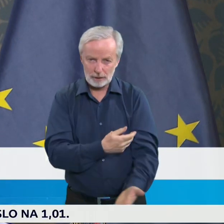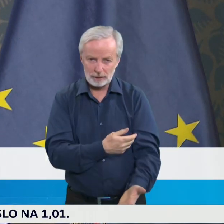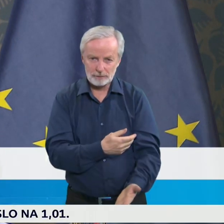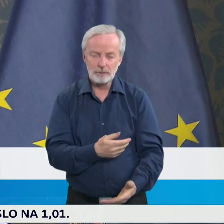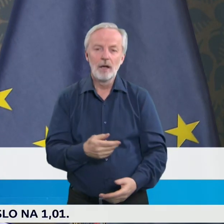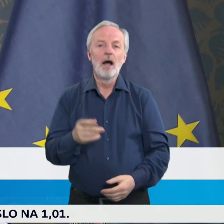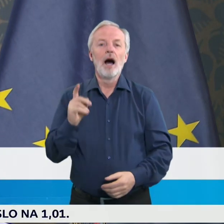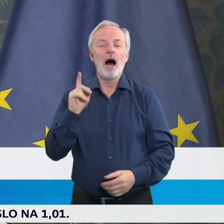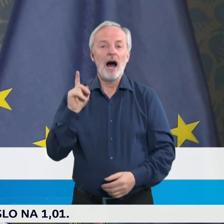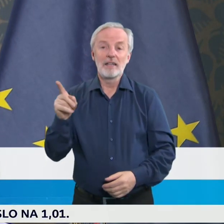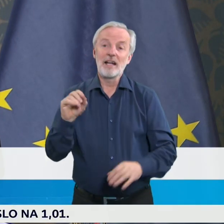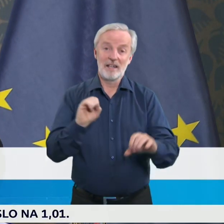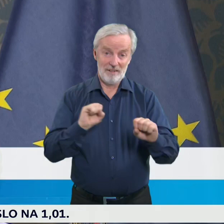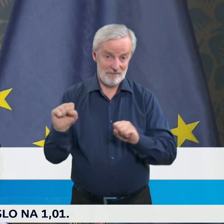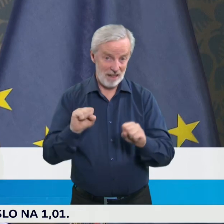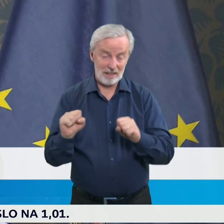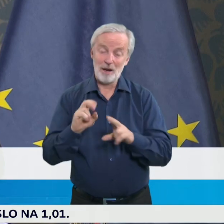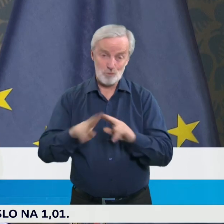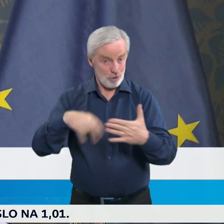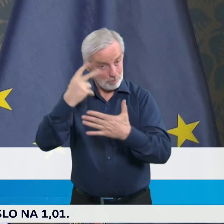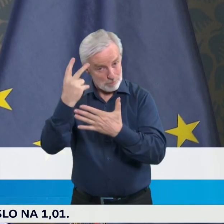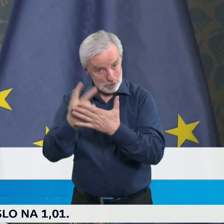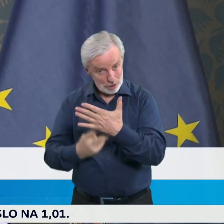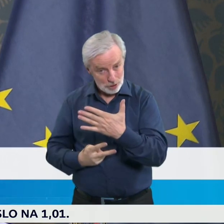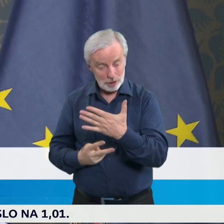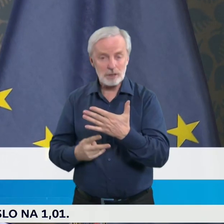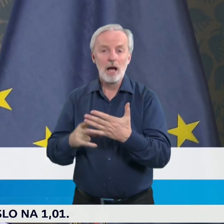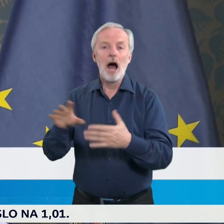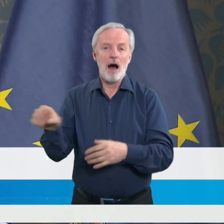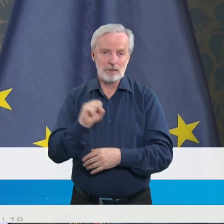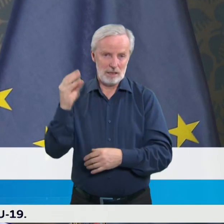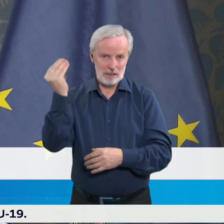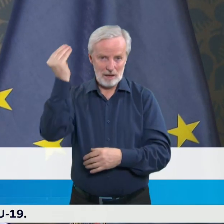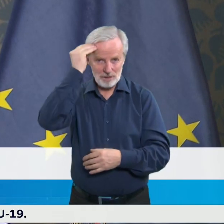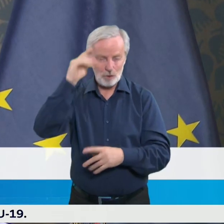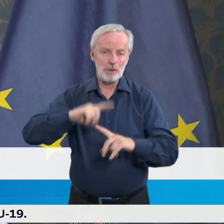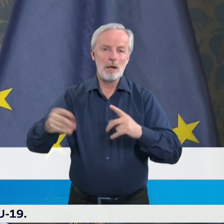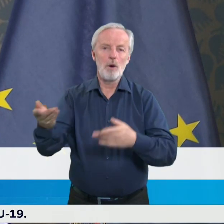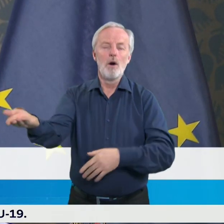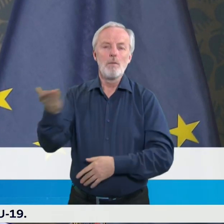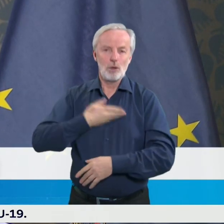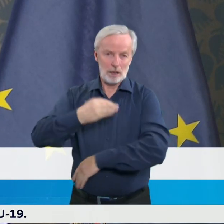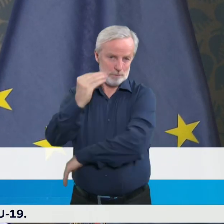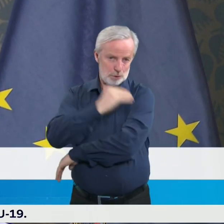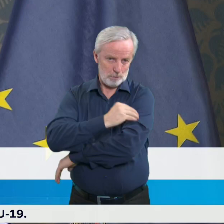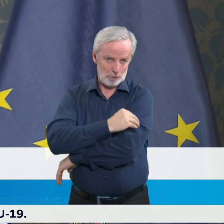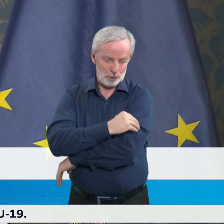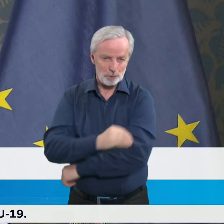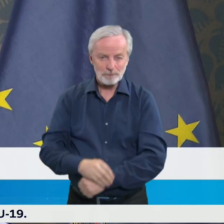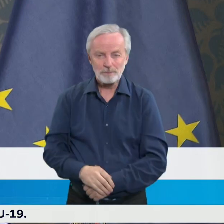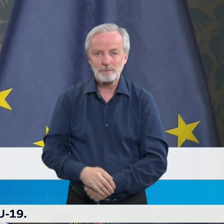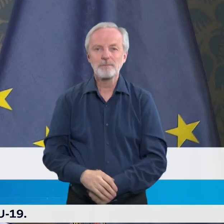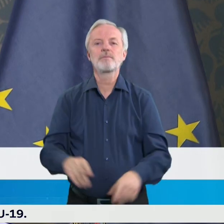na to, aby se s ním seznámila a vzala ho na vědomí, případně připomínkovala do příštího jednání. A rád bych zde